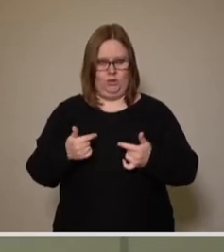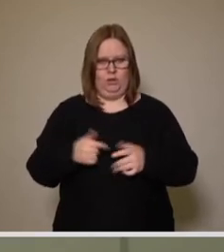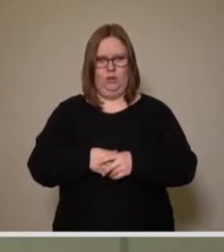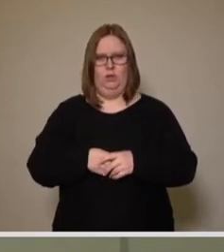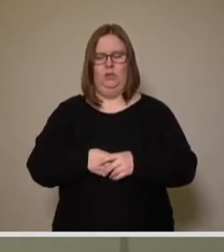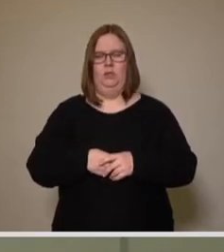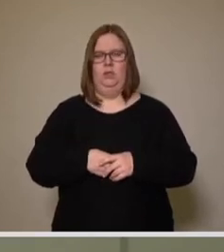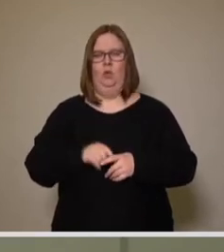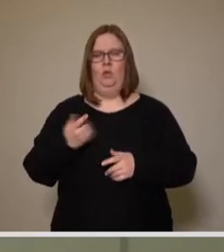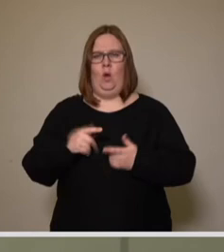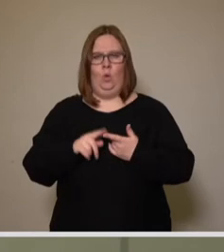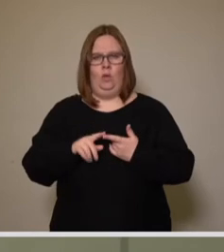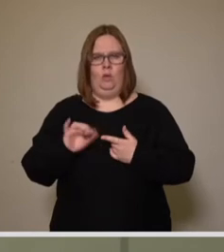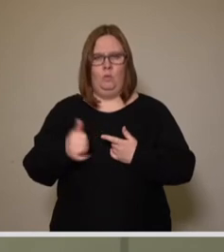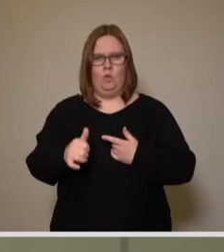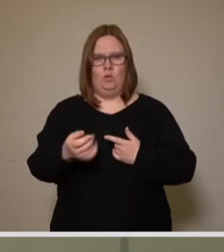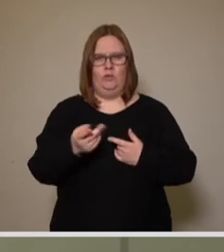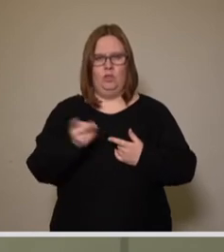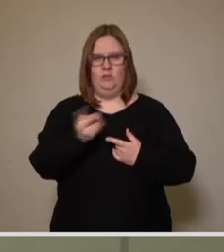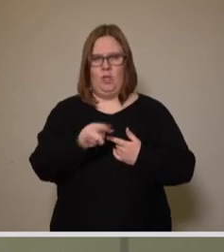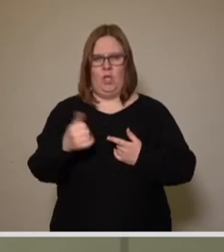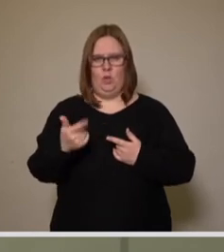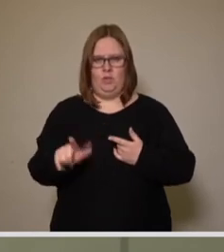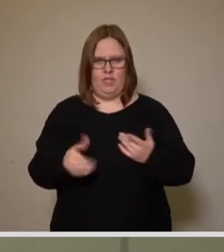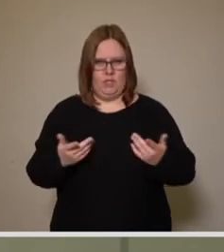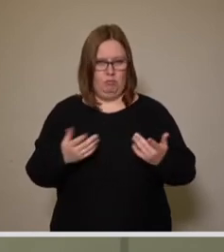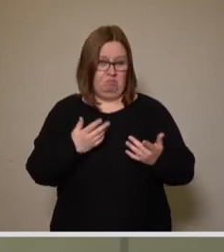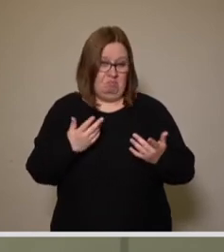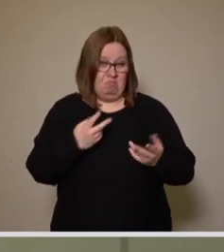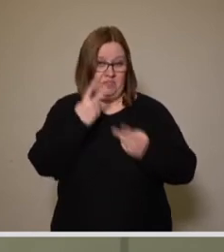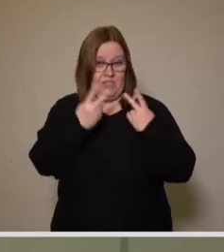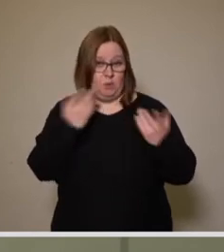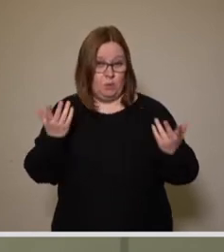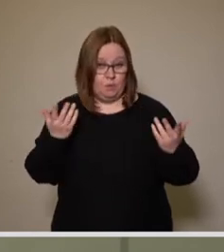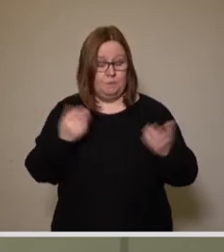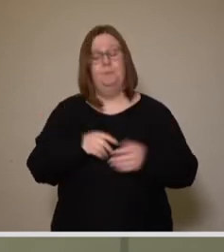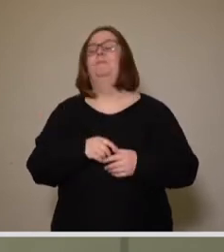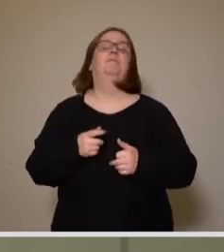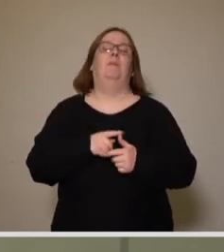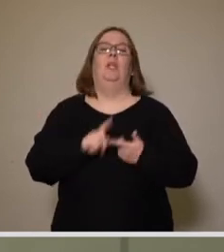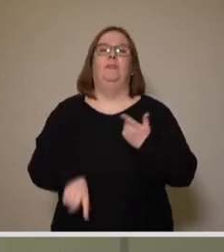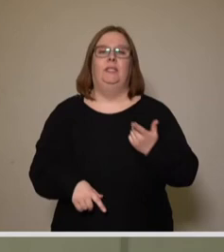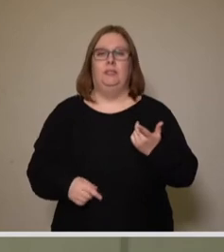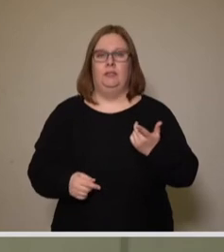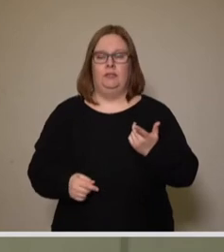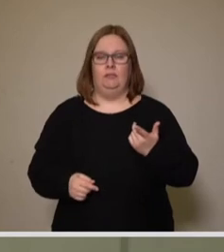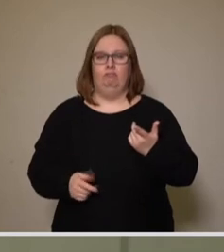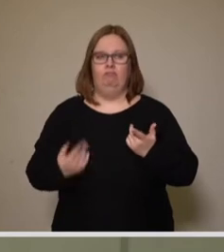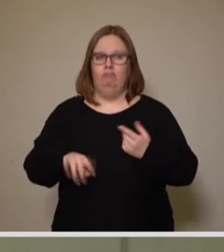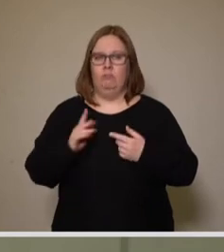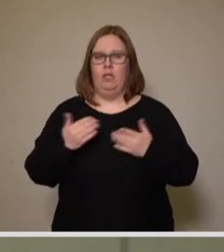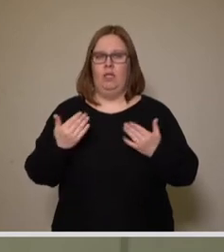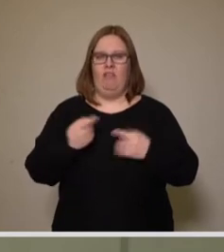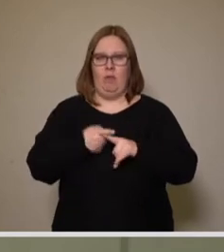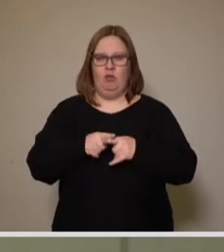Und bereits die erste Prognose für 2021, wie glauben Sie, das aussieht? Zweitens. Wie hat sich die